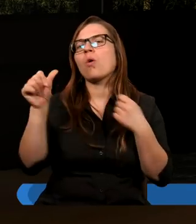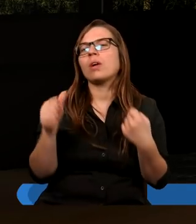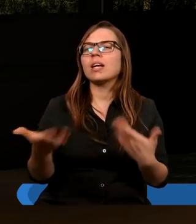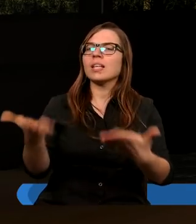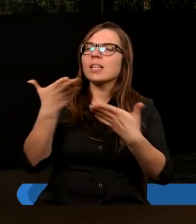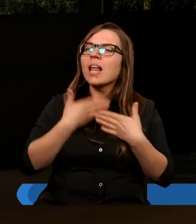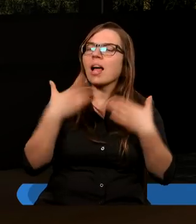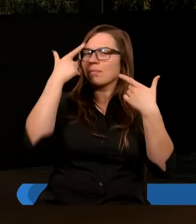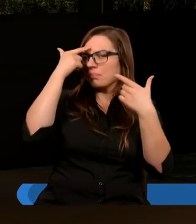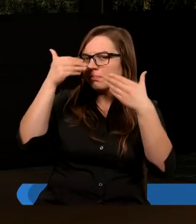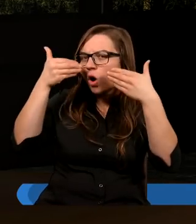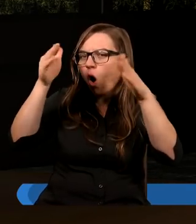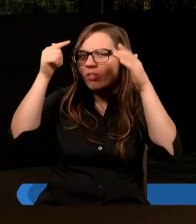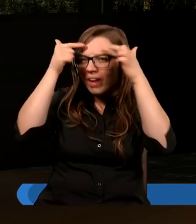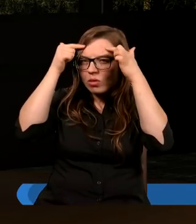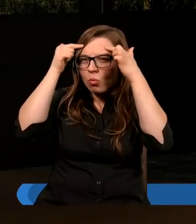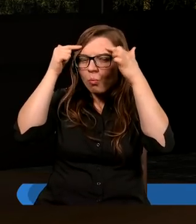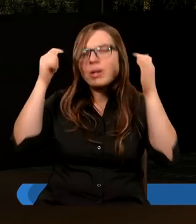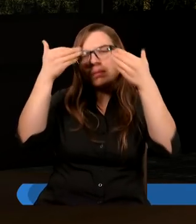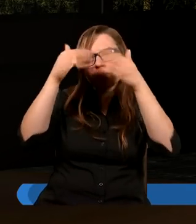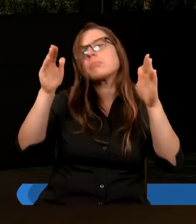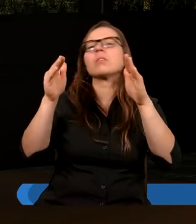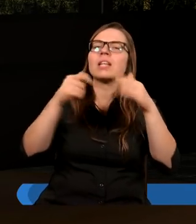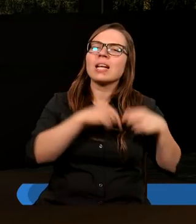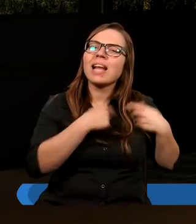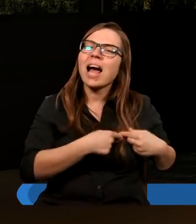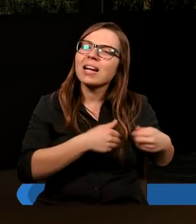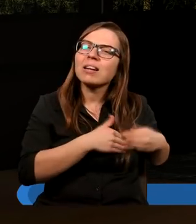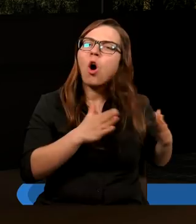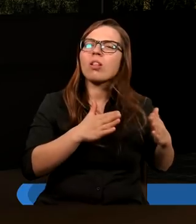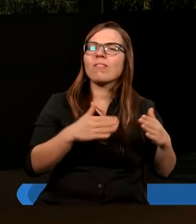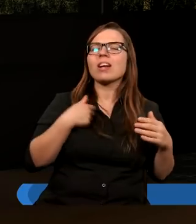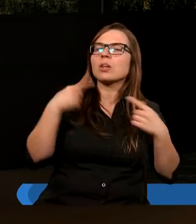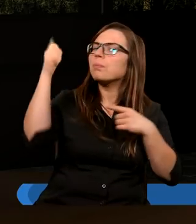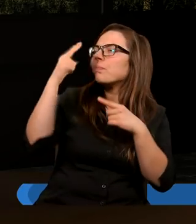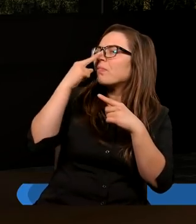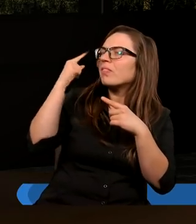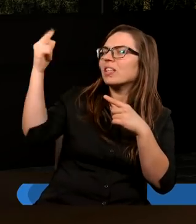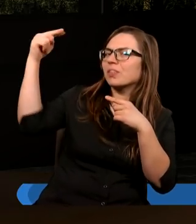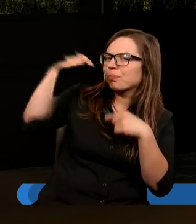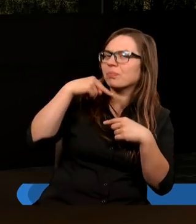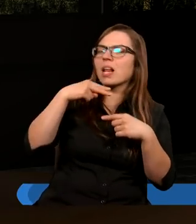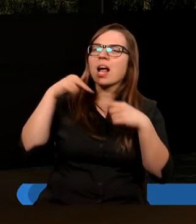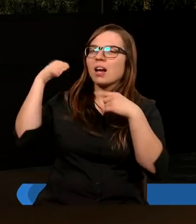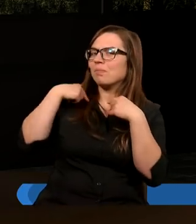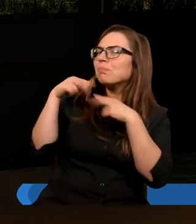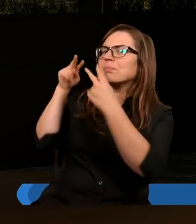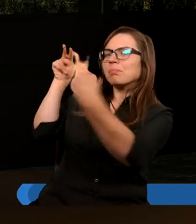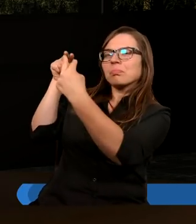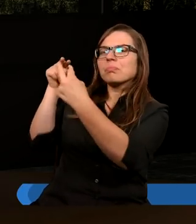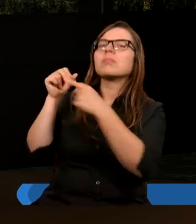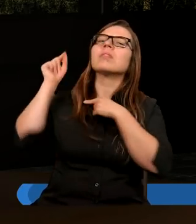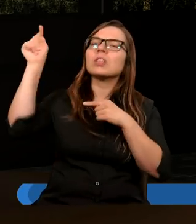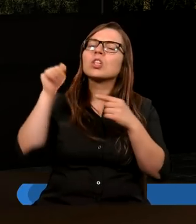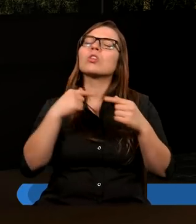Daj otwarty umysł, otwarte serce, abyśmy Ciebie widzieli, abyśmy słyszeli głos